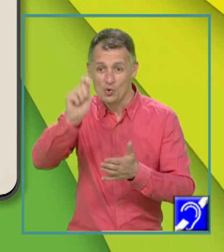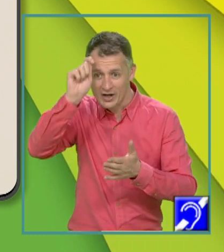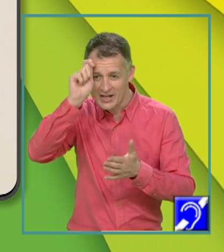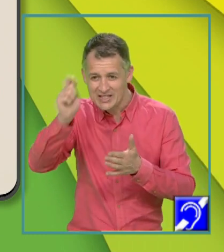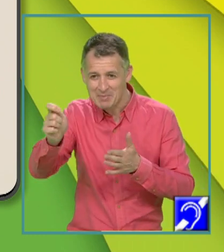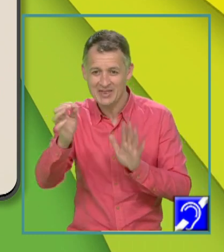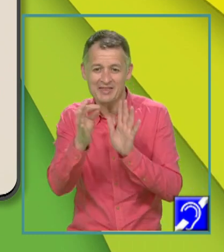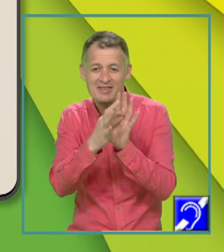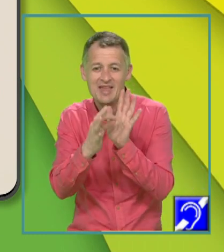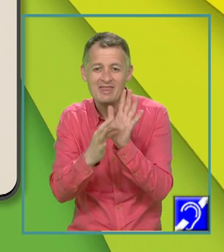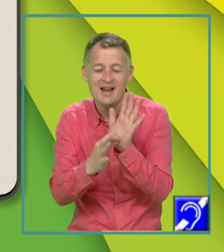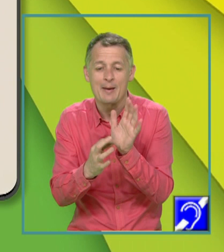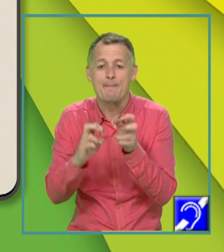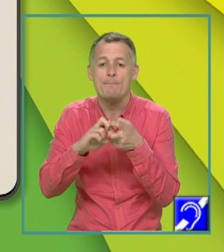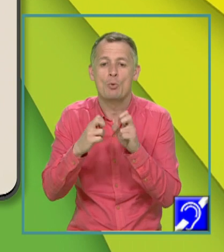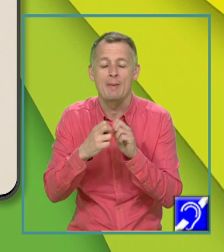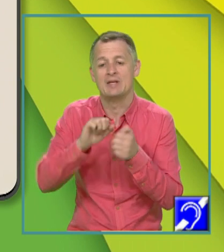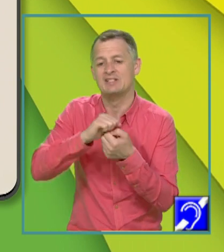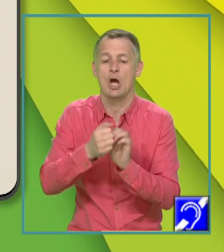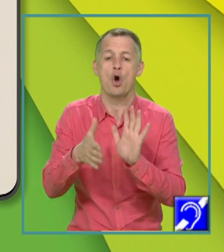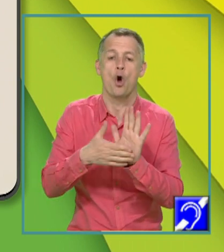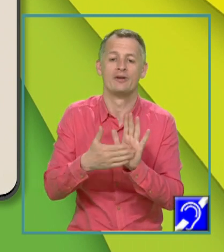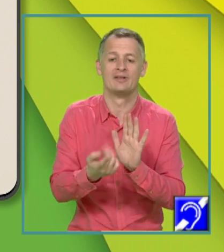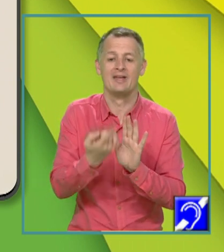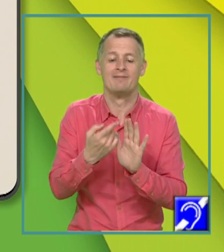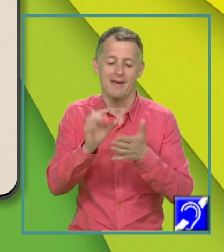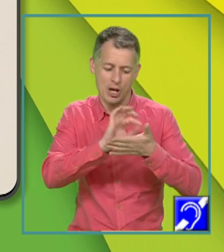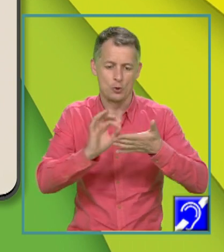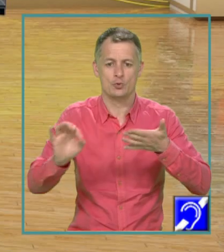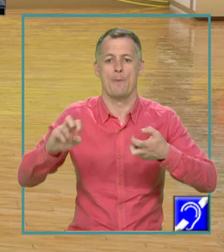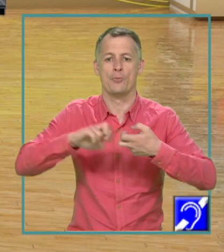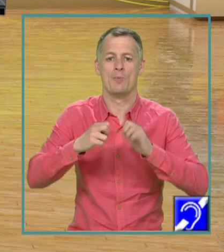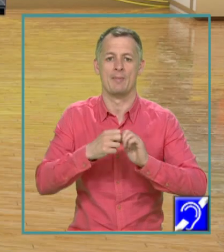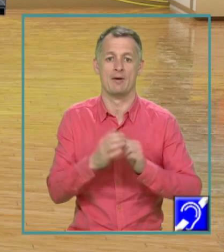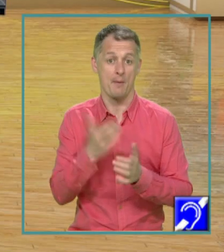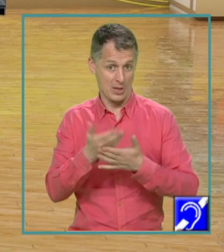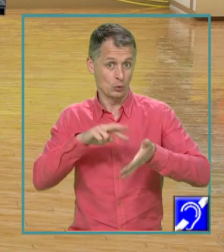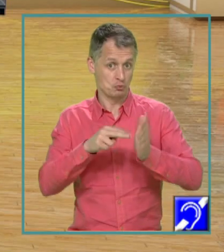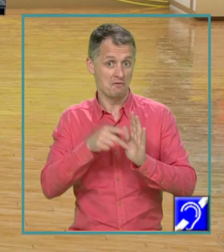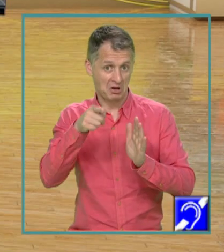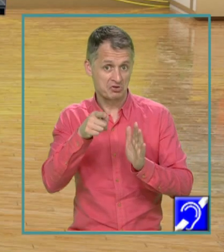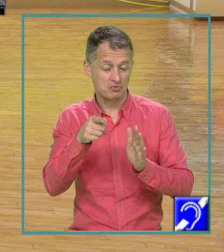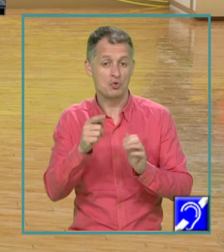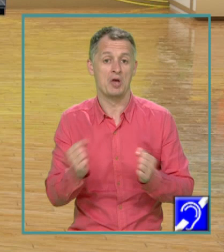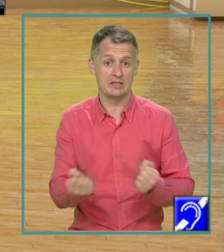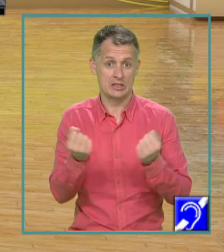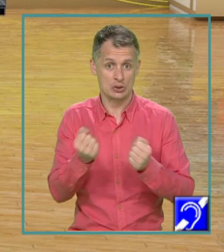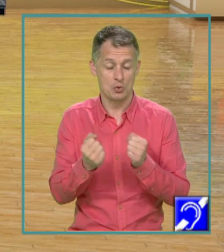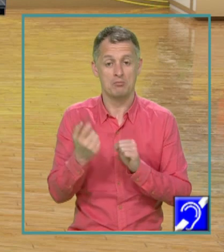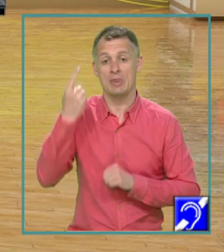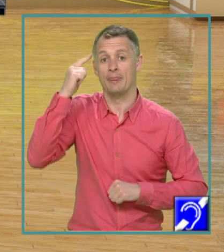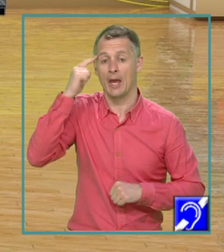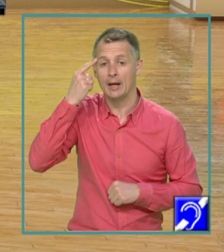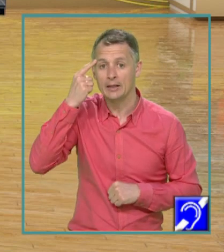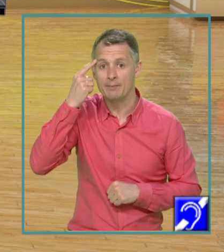datele problemei sau condițiile din enunțul problemei. Pentru rezolvarea acestui exercițiu ne gândim